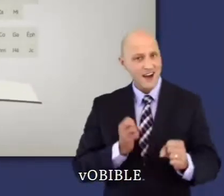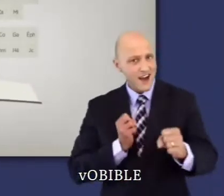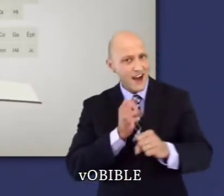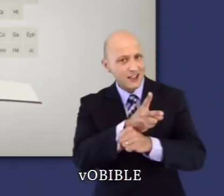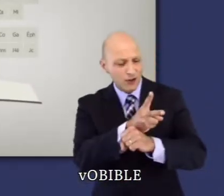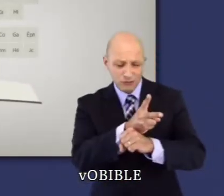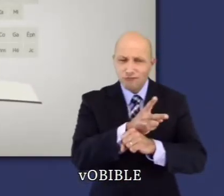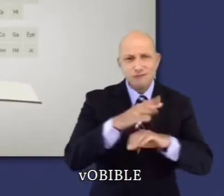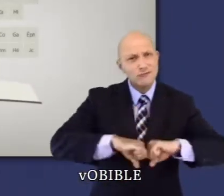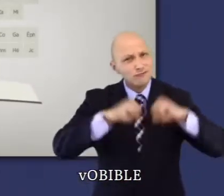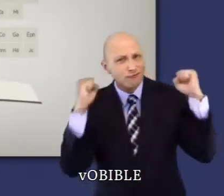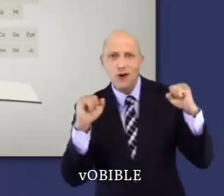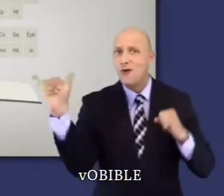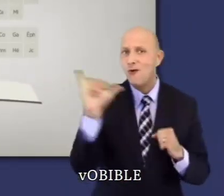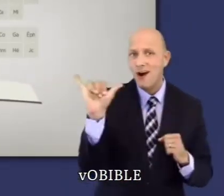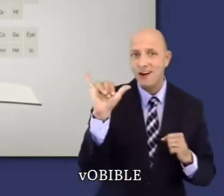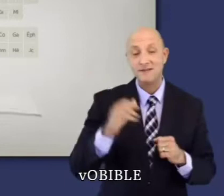Introduction au livre de l'Exode